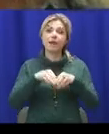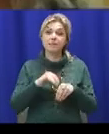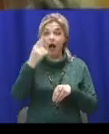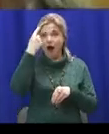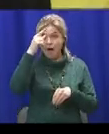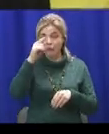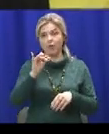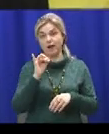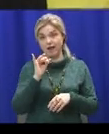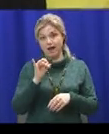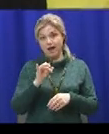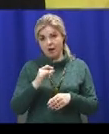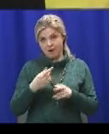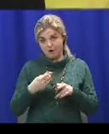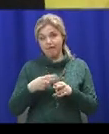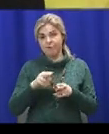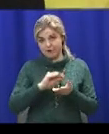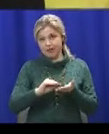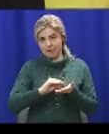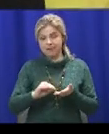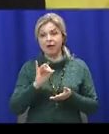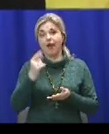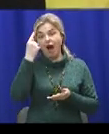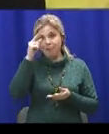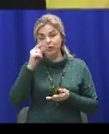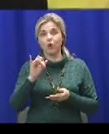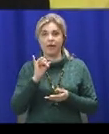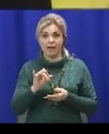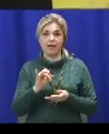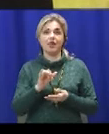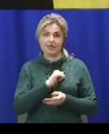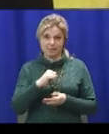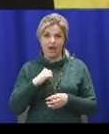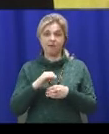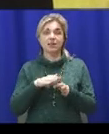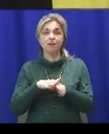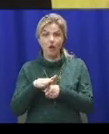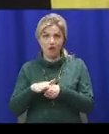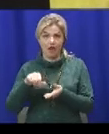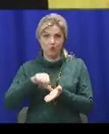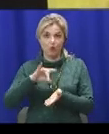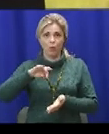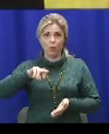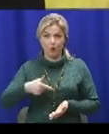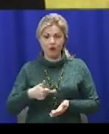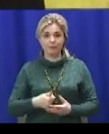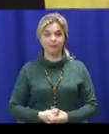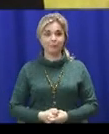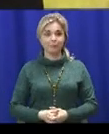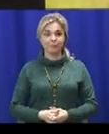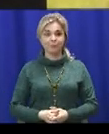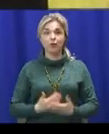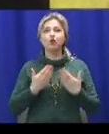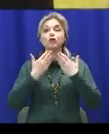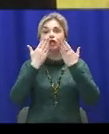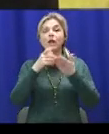режисер. Знать від Бога, і голос той, і ті слова.